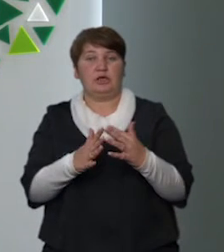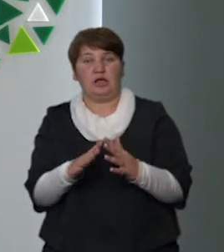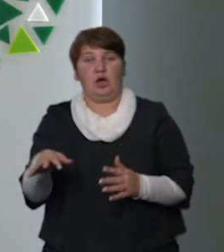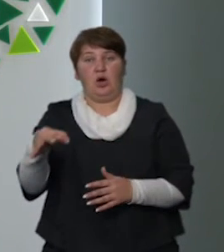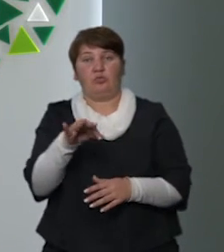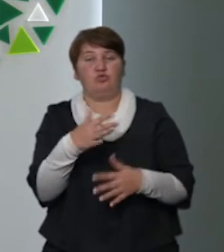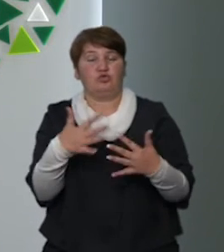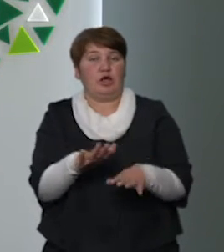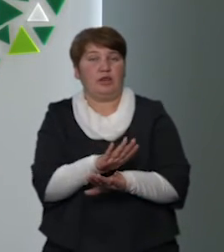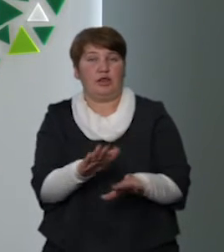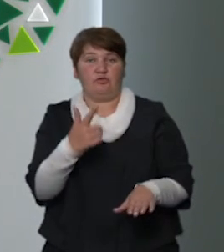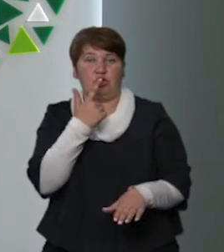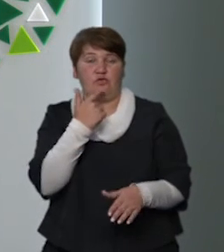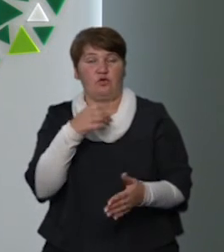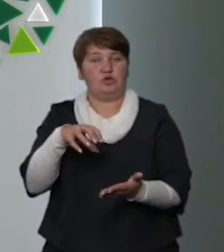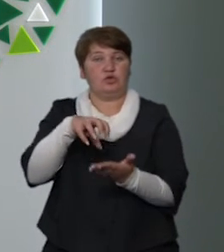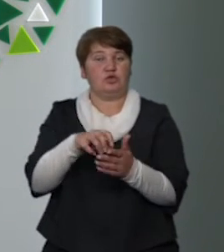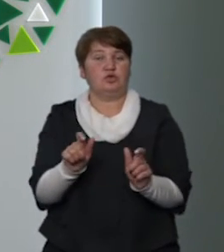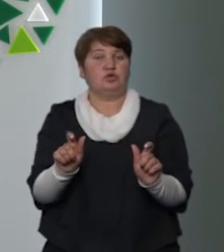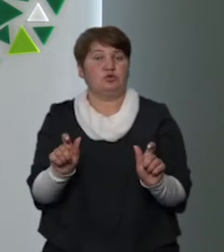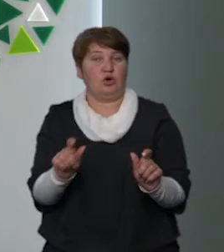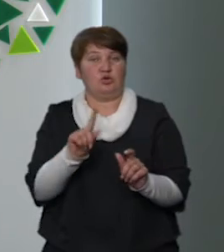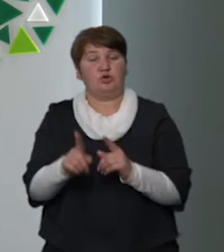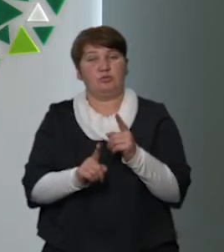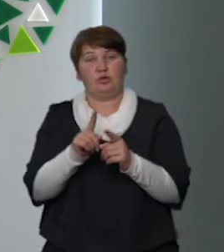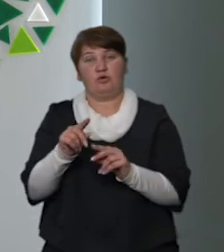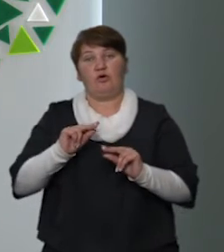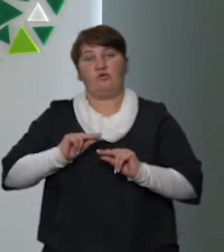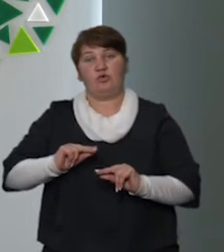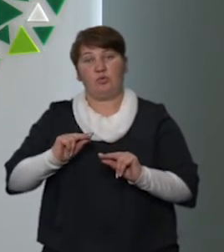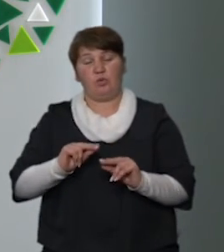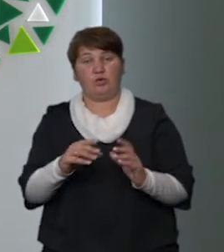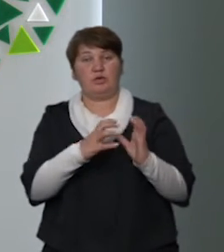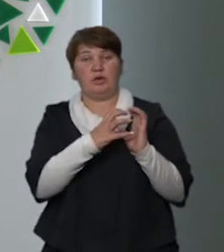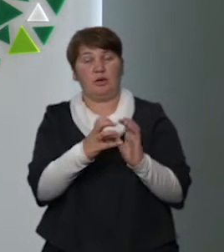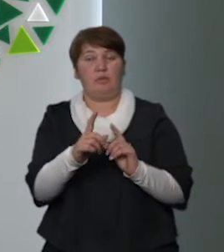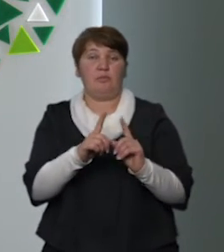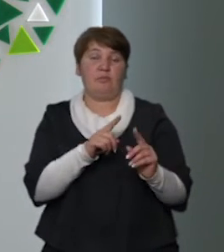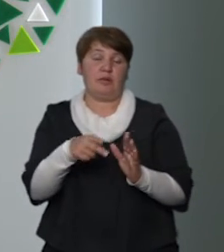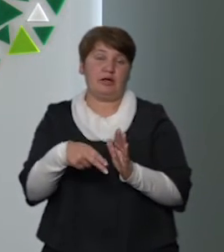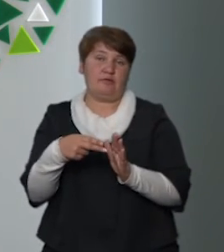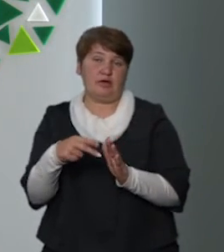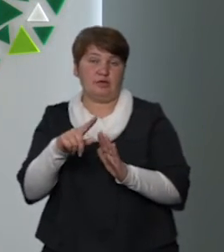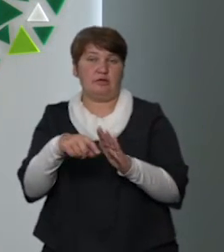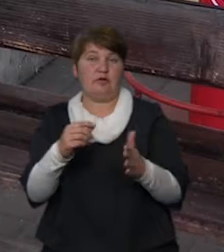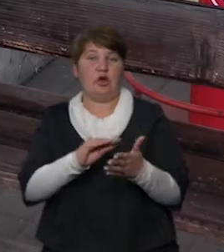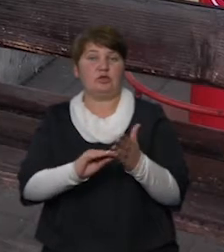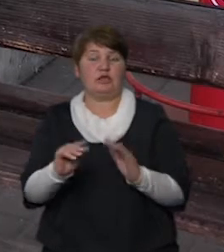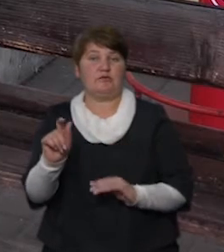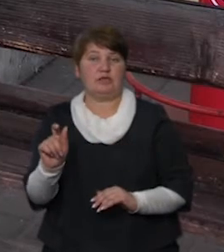не у червоній карантинній зоні. Що змінилося у роботі громадських перевезень, дізнавалася Оксана Василик.